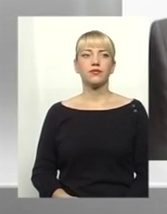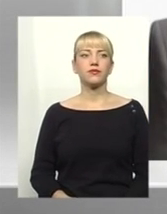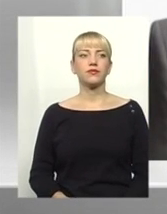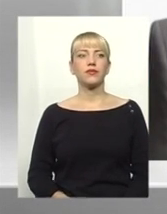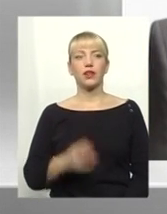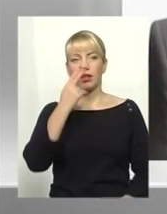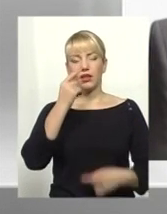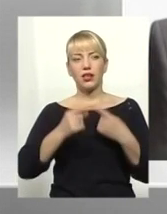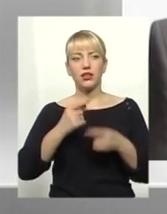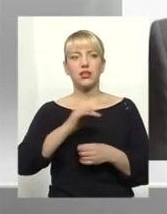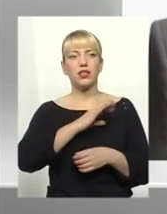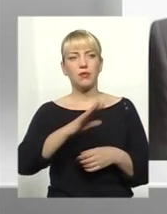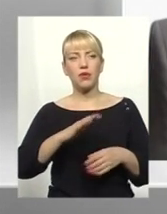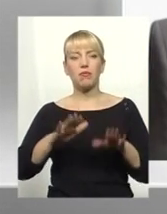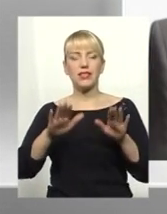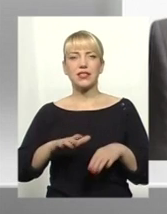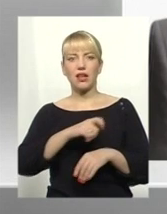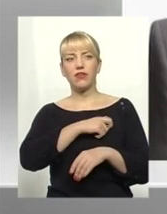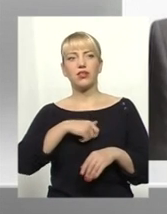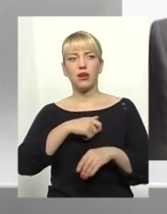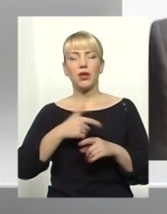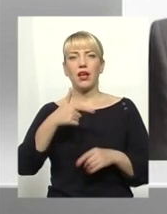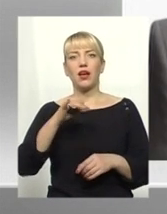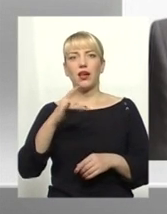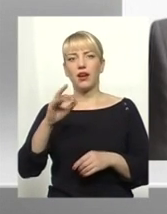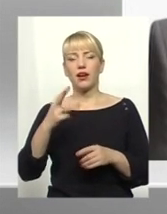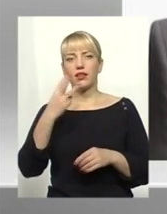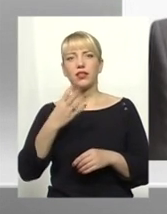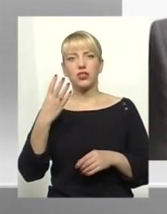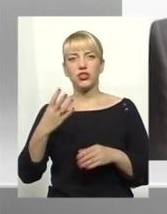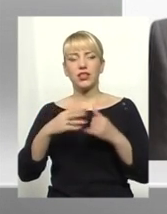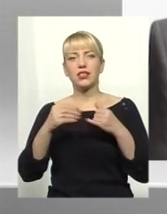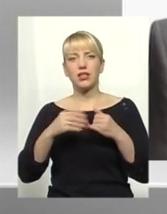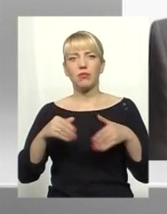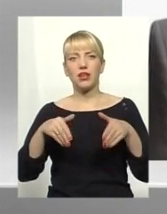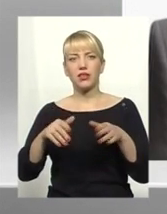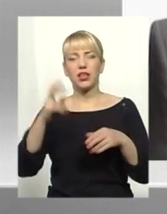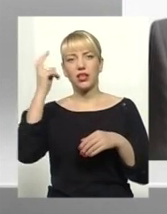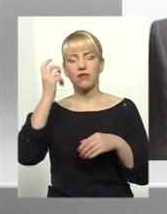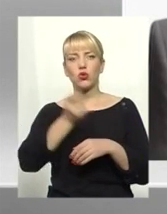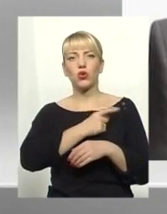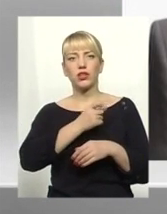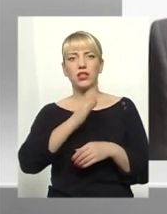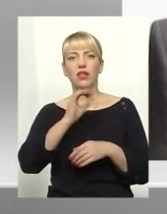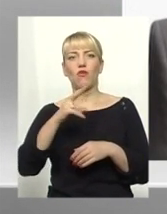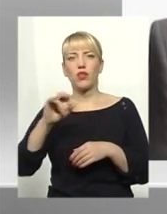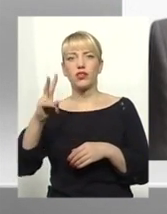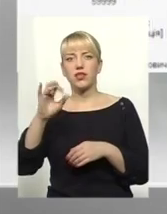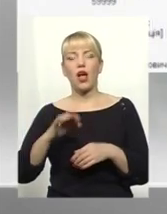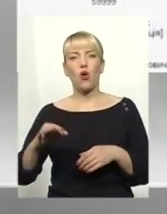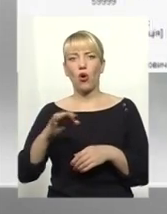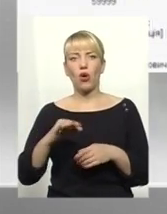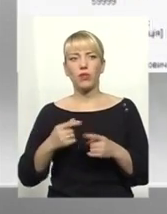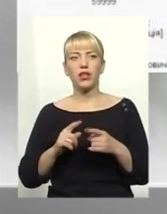Традиційно найзаможніший місцевий нардеп Олександр Герега. 34 земельні ділянки у Київській, Одеській та Волинській областях.